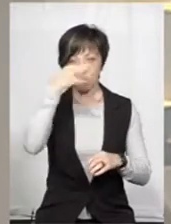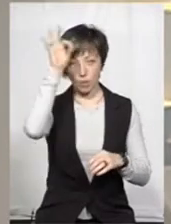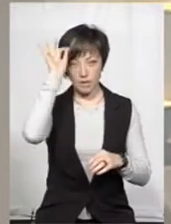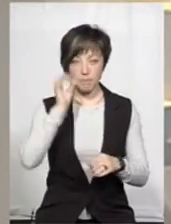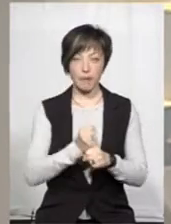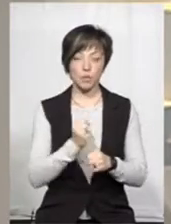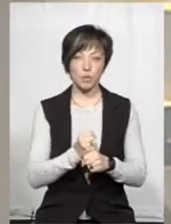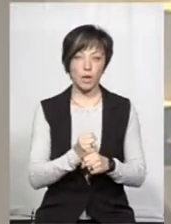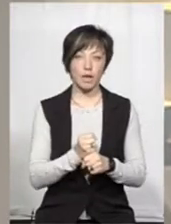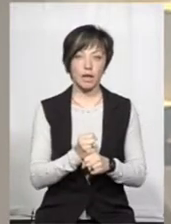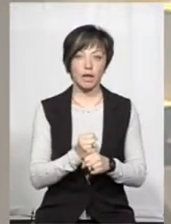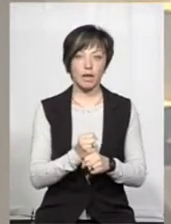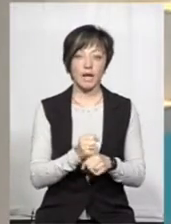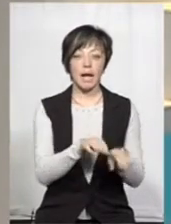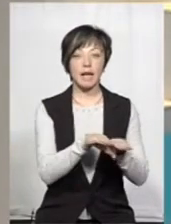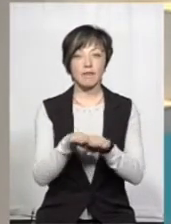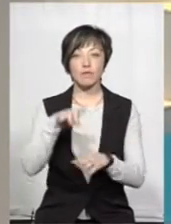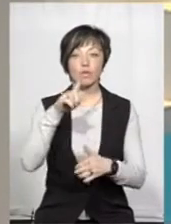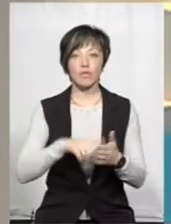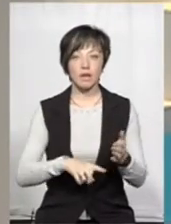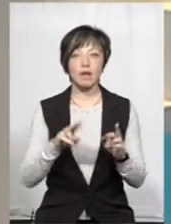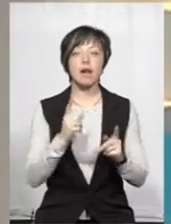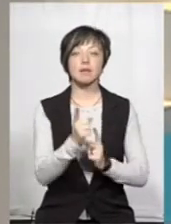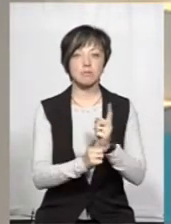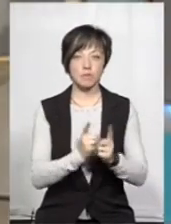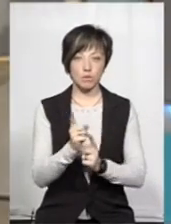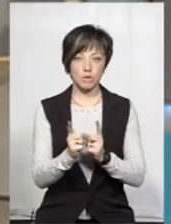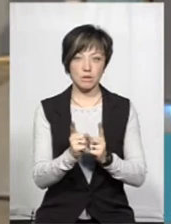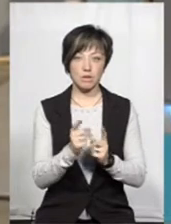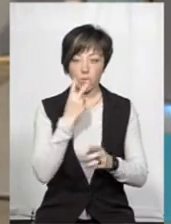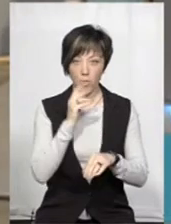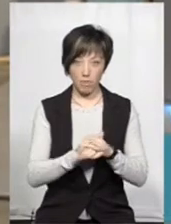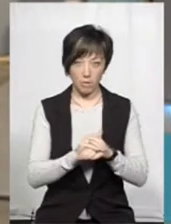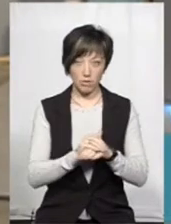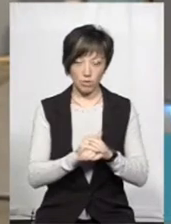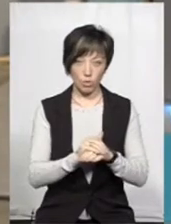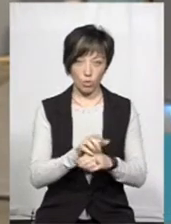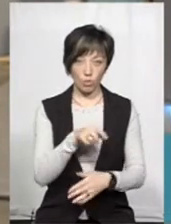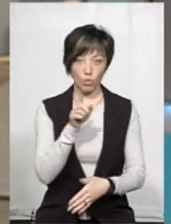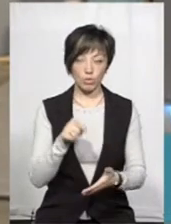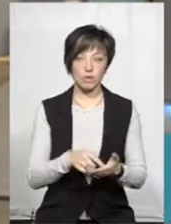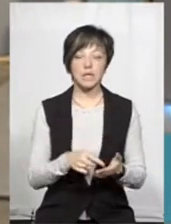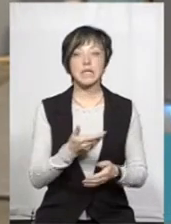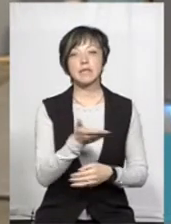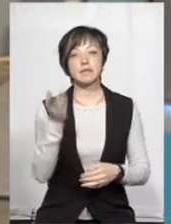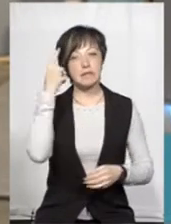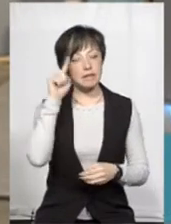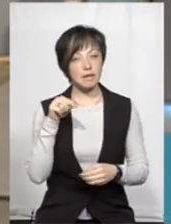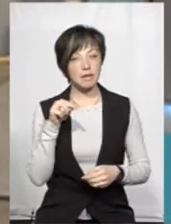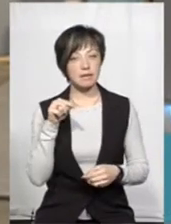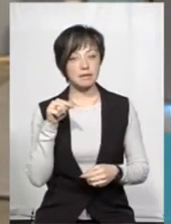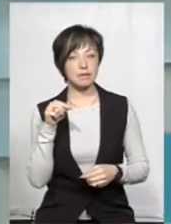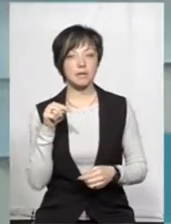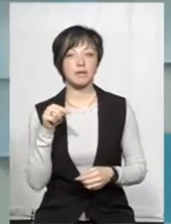працює, рівень довіри як все ж таки змінюється? Помітно? Ви знаєте, тут,